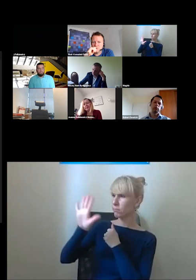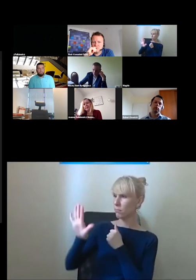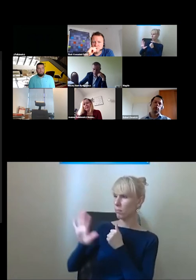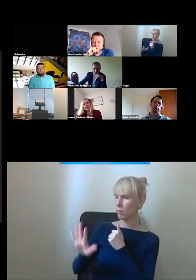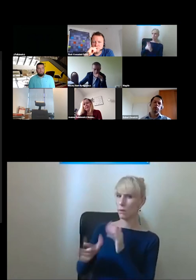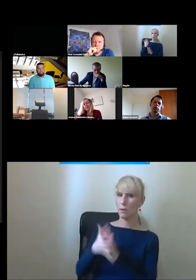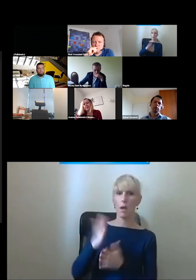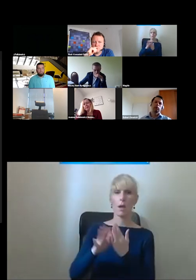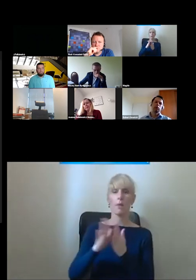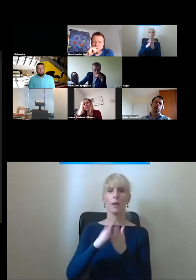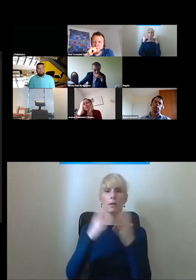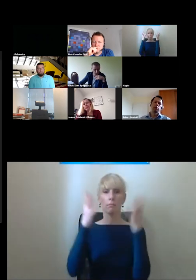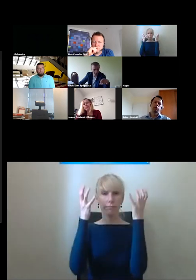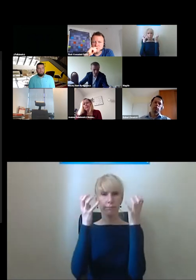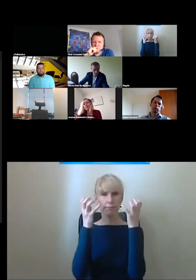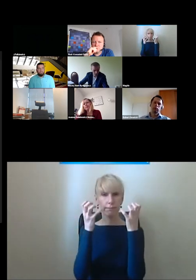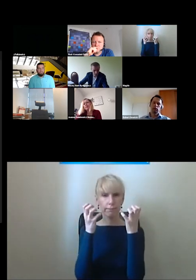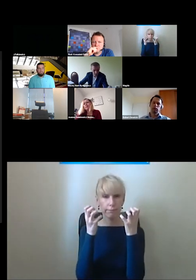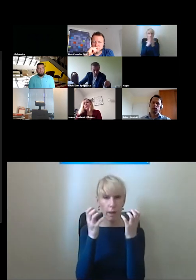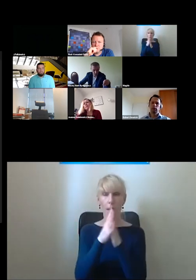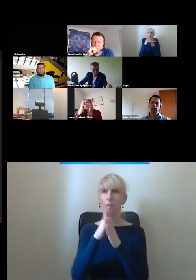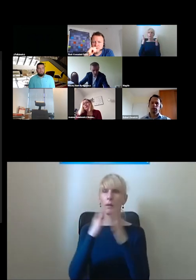gdzie generalnie mógłby ten wyświetlacz